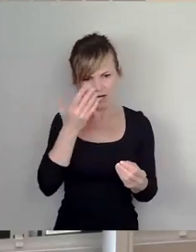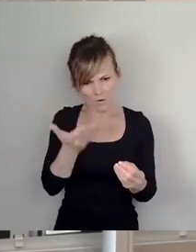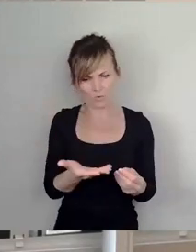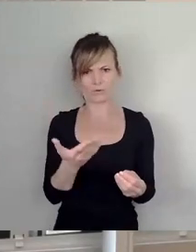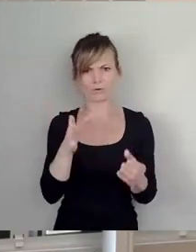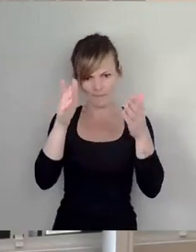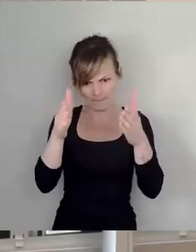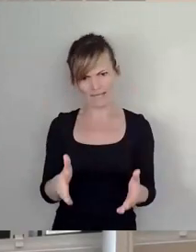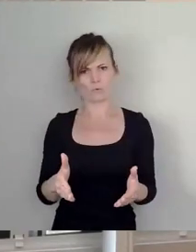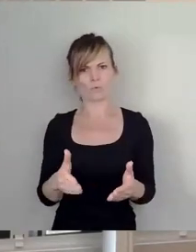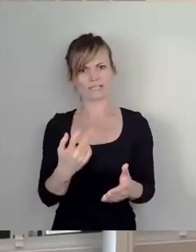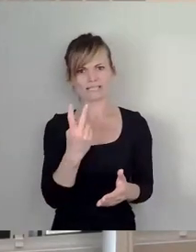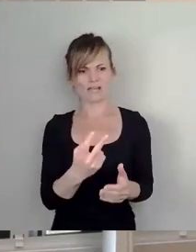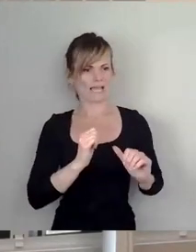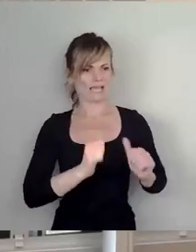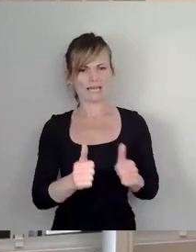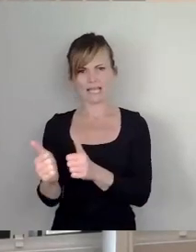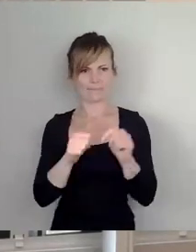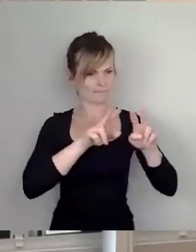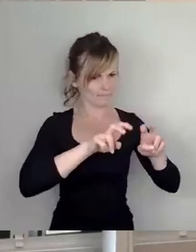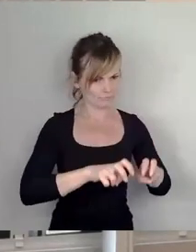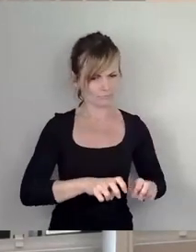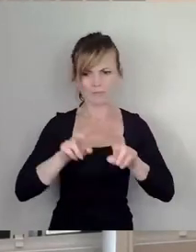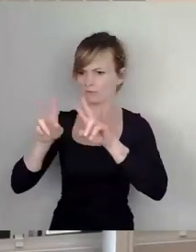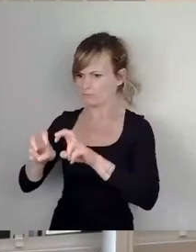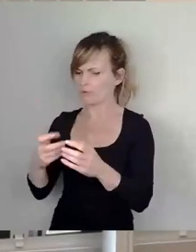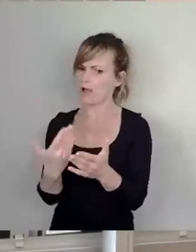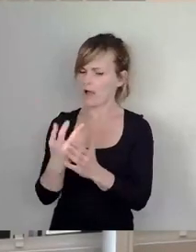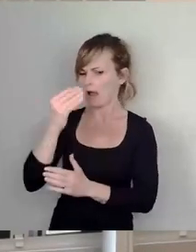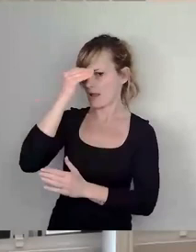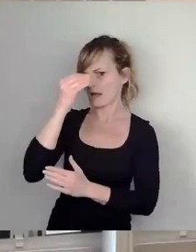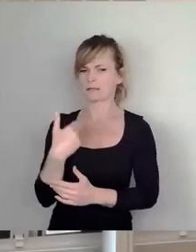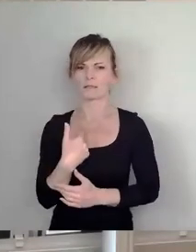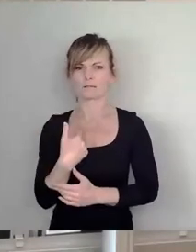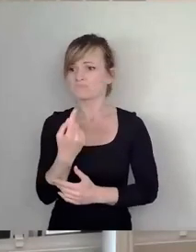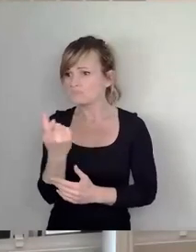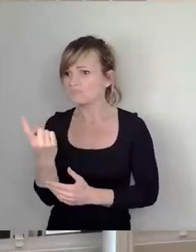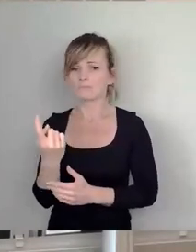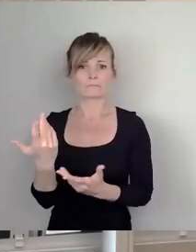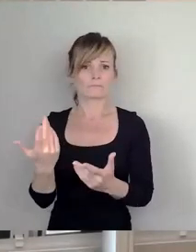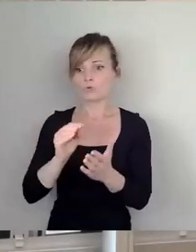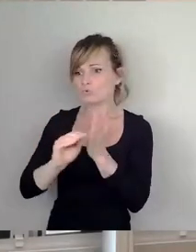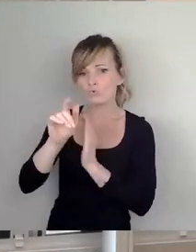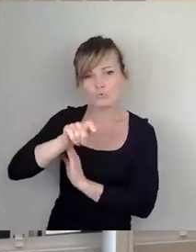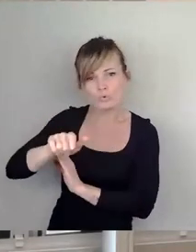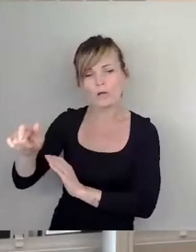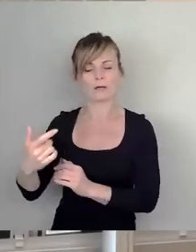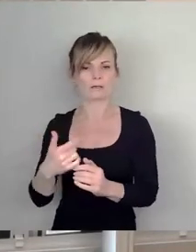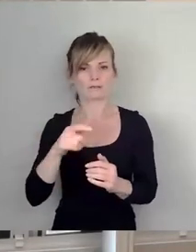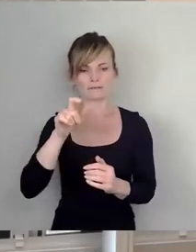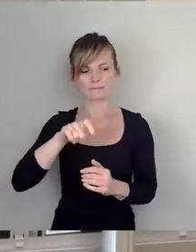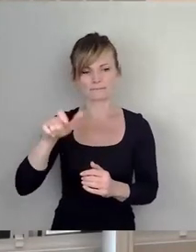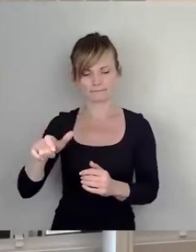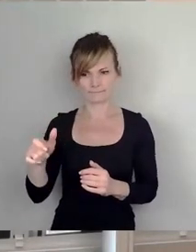sich auch Generationen von Schülern, Schülerinnen, dass sich Menschen, dass die Dresdner Gesellschaft